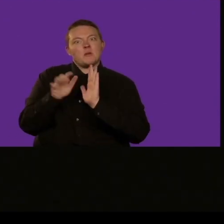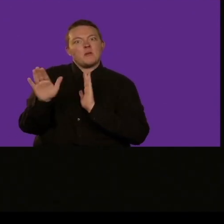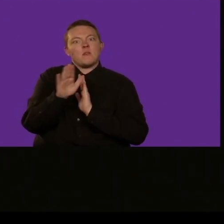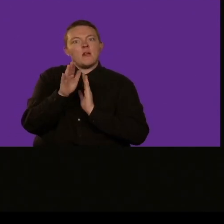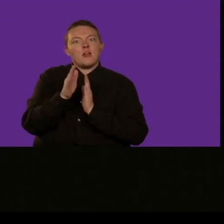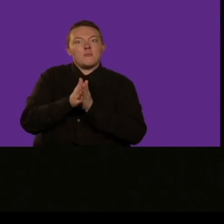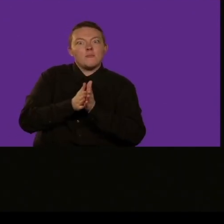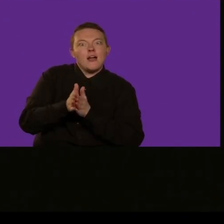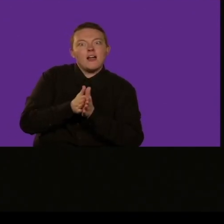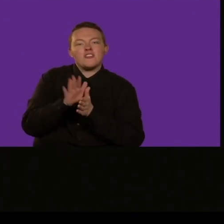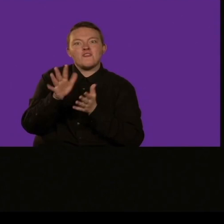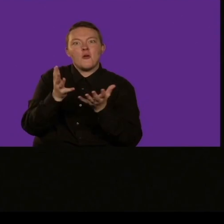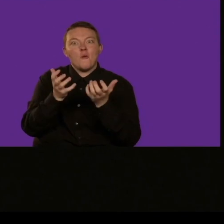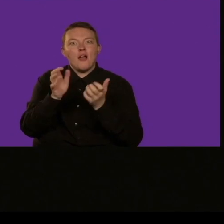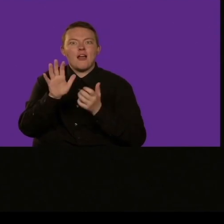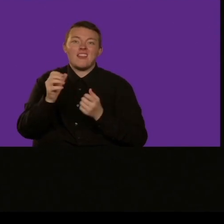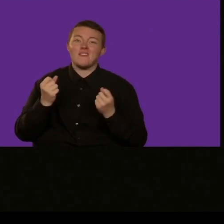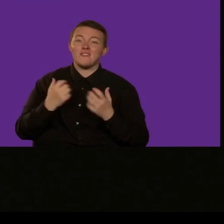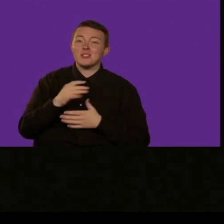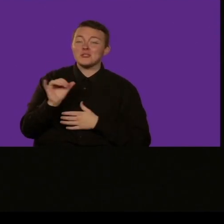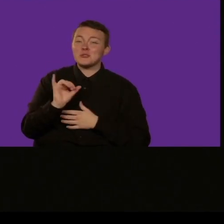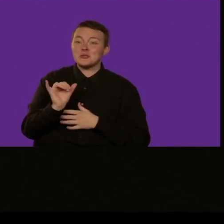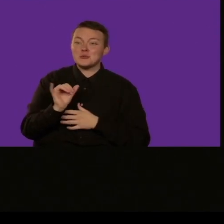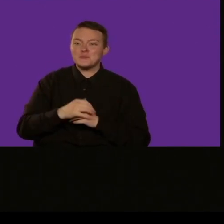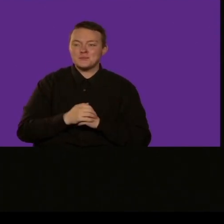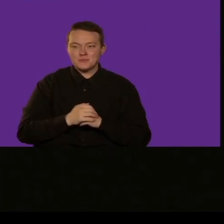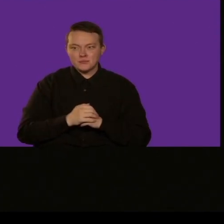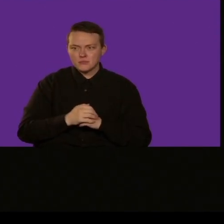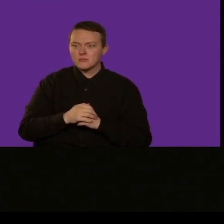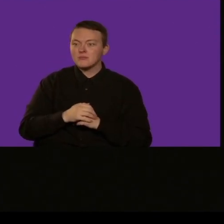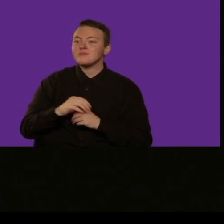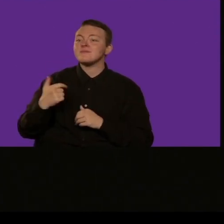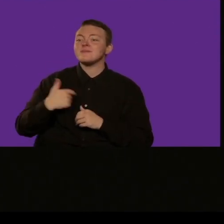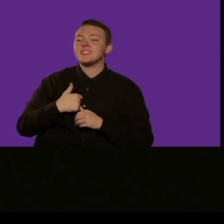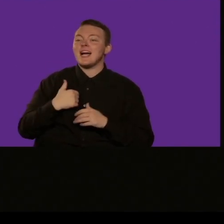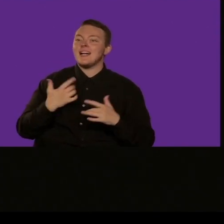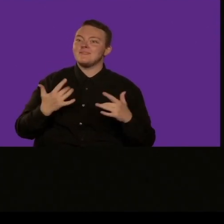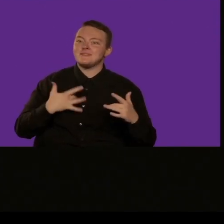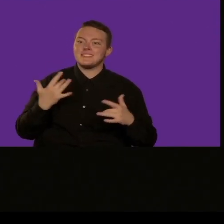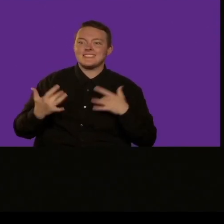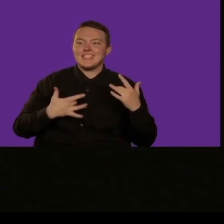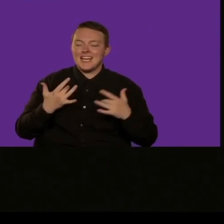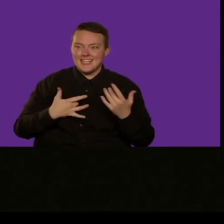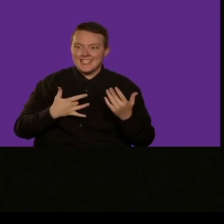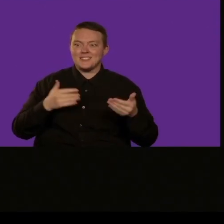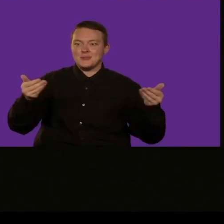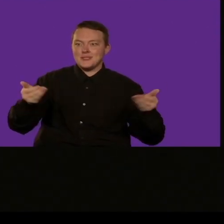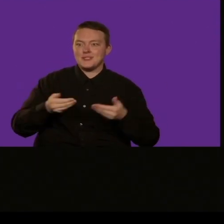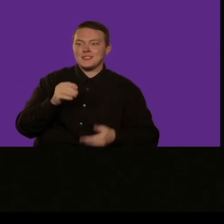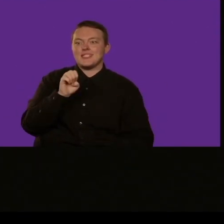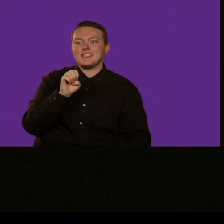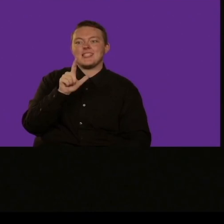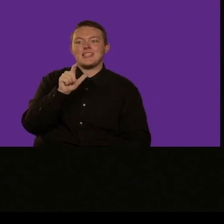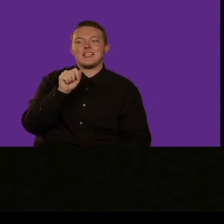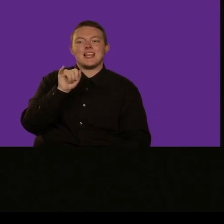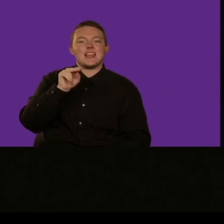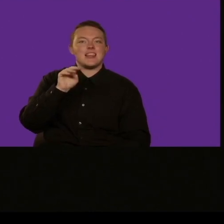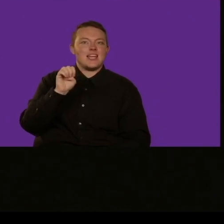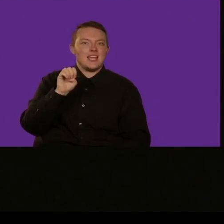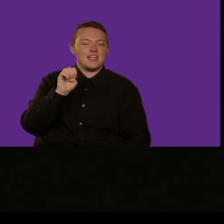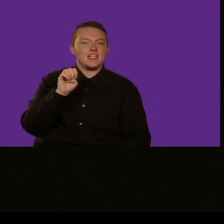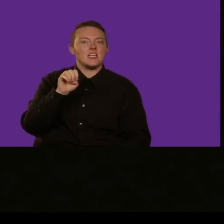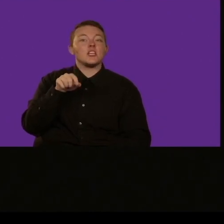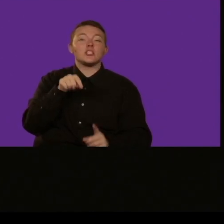lidera uno sforzo collettivo lei è una forza della natura ciao